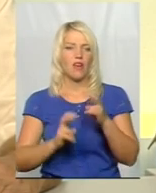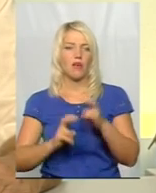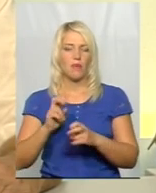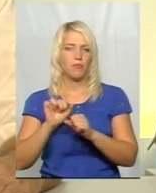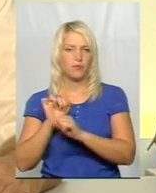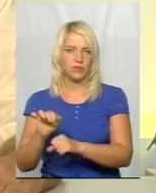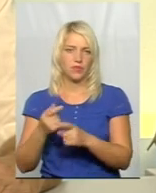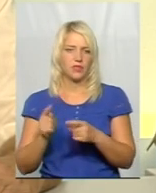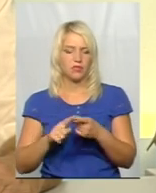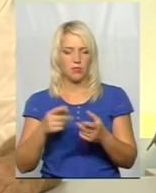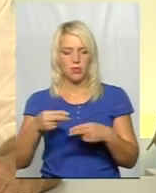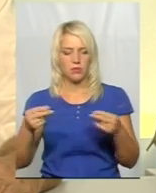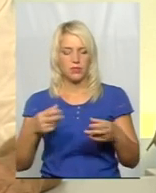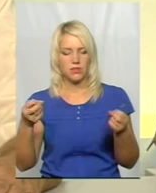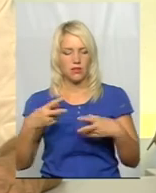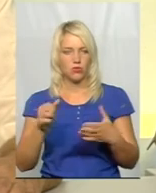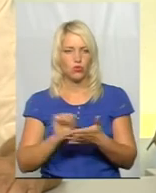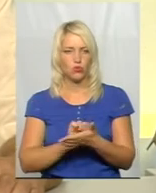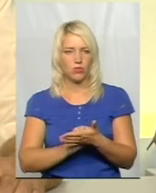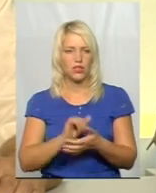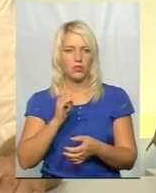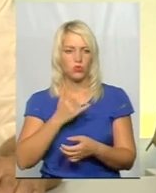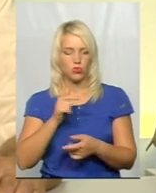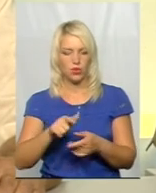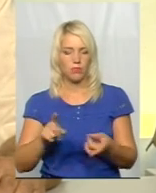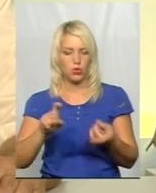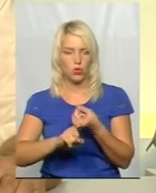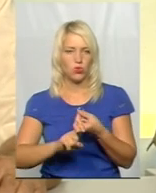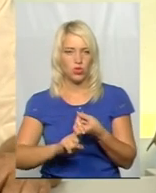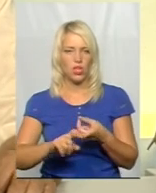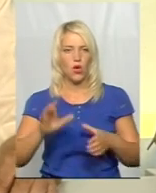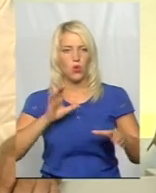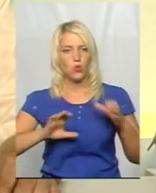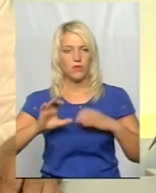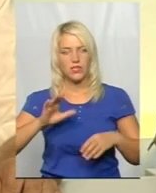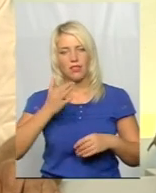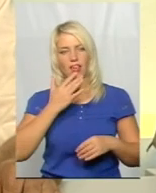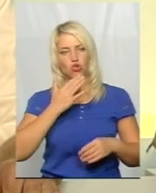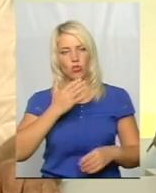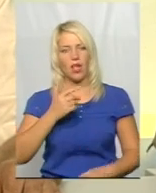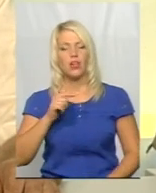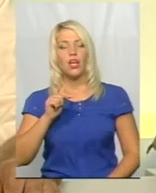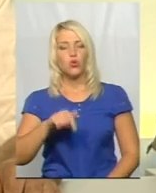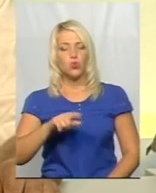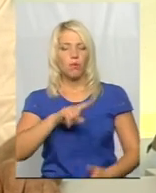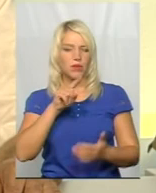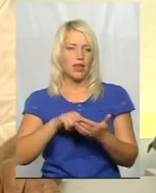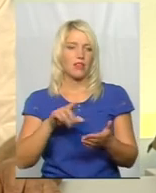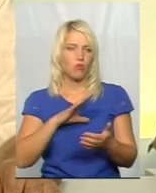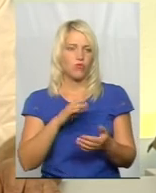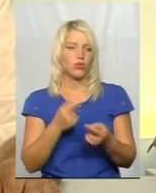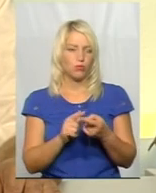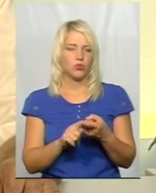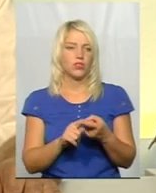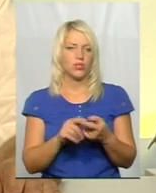нас підписані спеціальні документи, сюди підключений університет наш національний, тому тут питання повинно бути… З цим